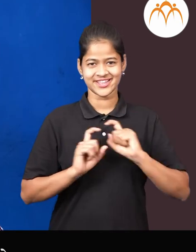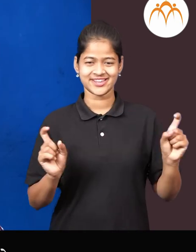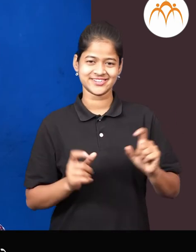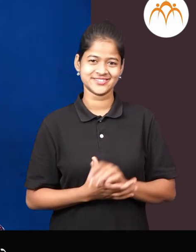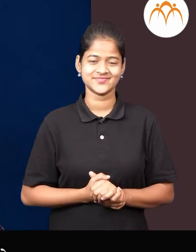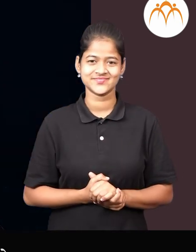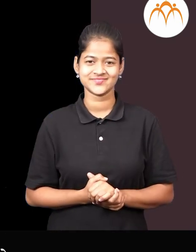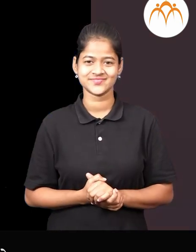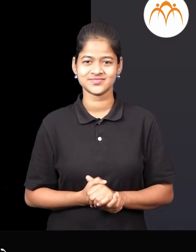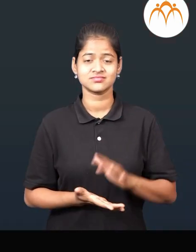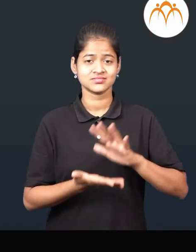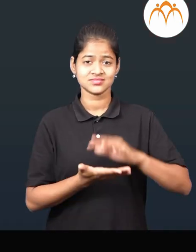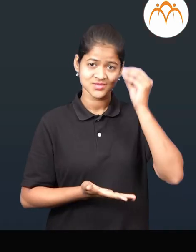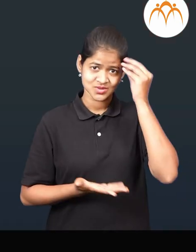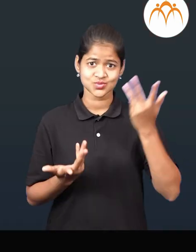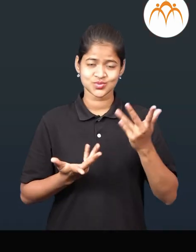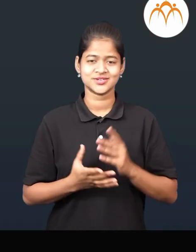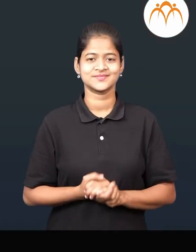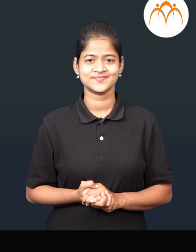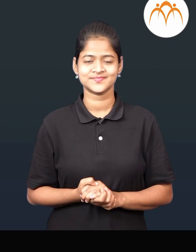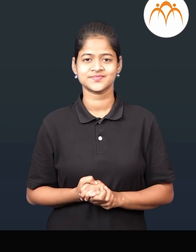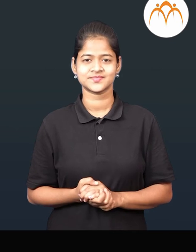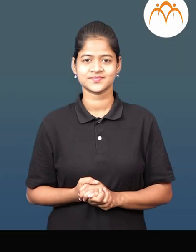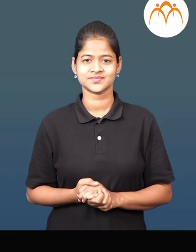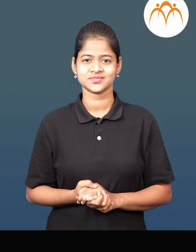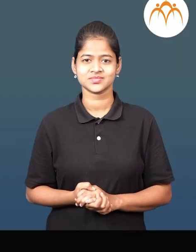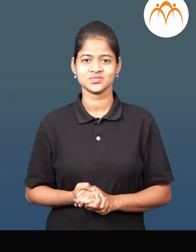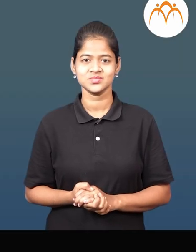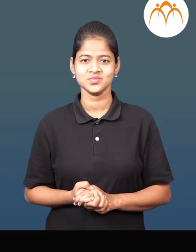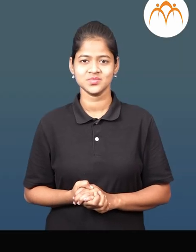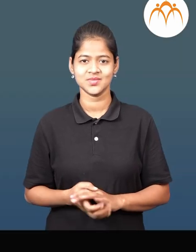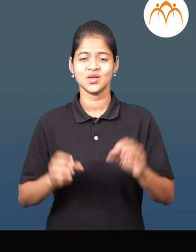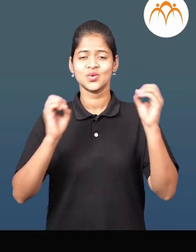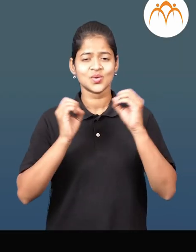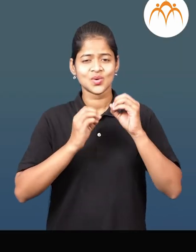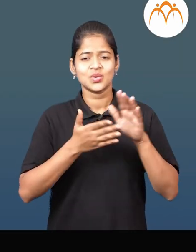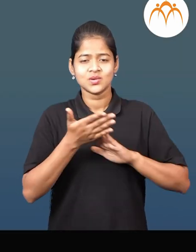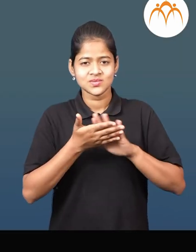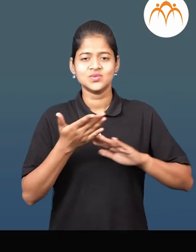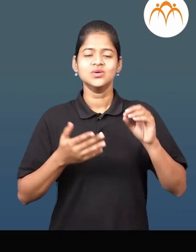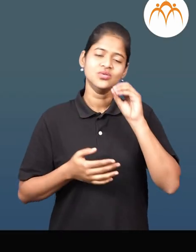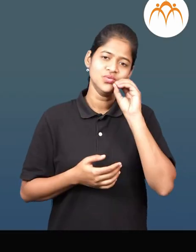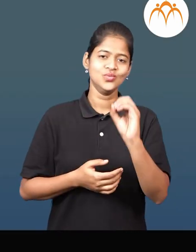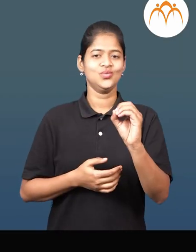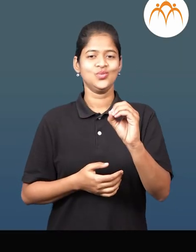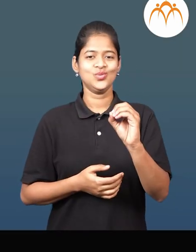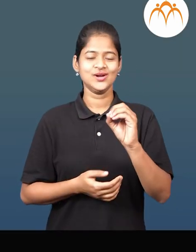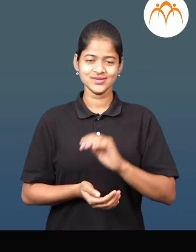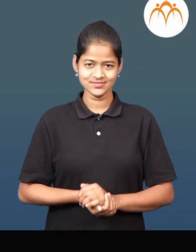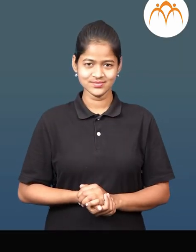चान समझला अपन काई शिकलो? काही ही नाही मन्जे शुन्य